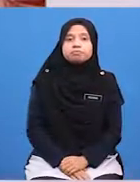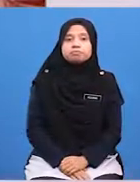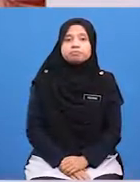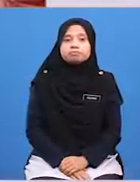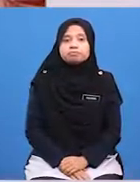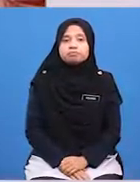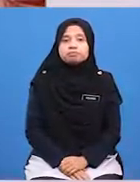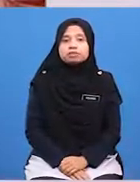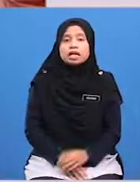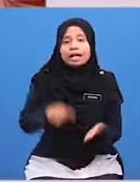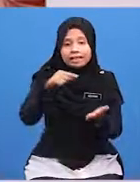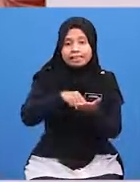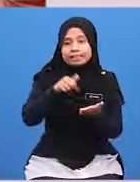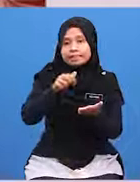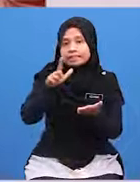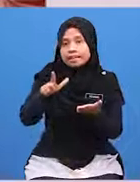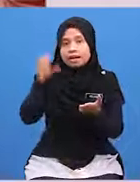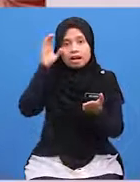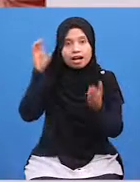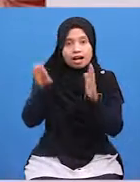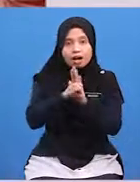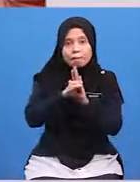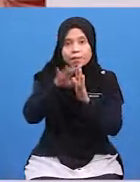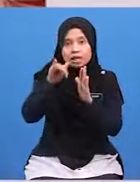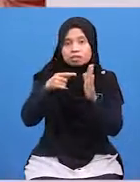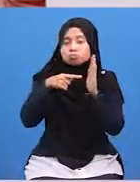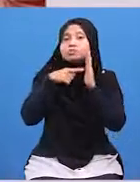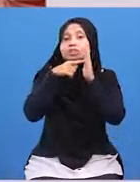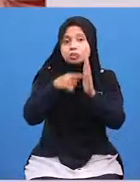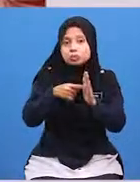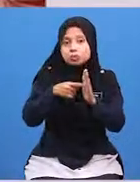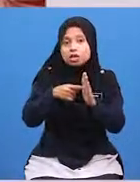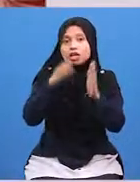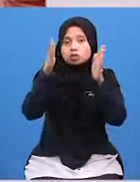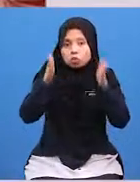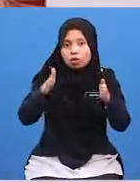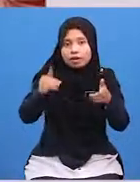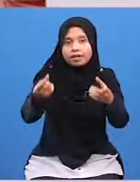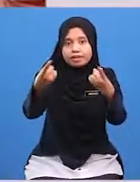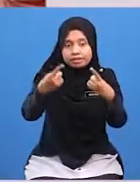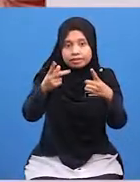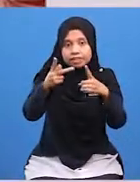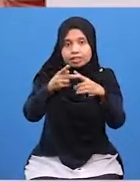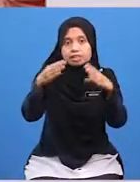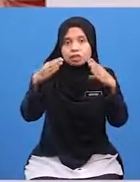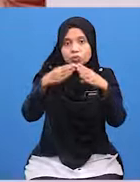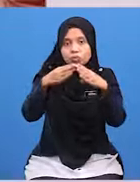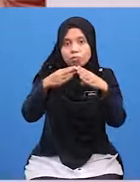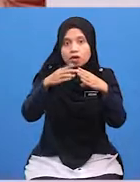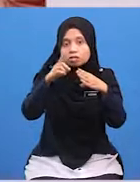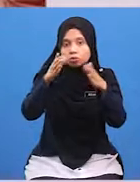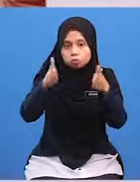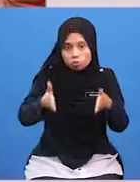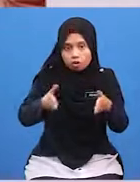Ini ialah gambar yang menunjukkan orang yang datang ke rumah seseorang